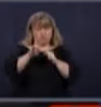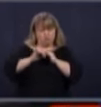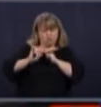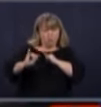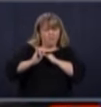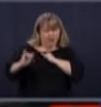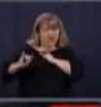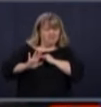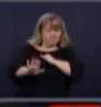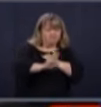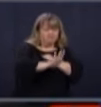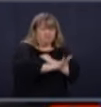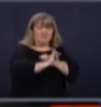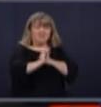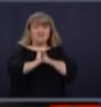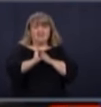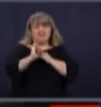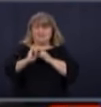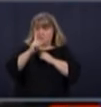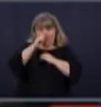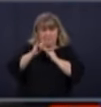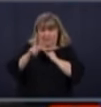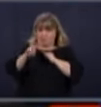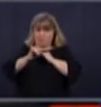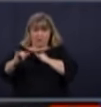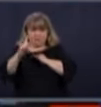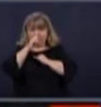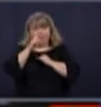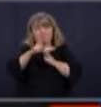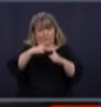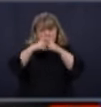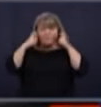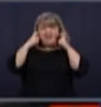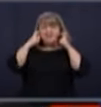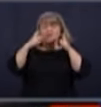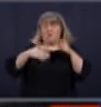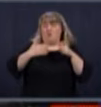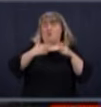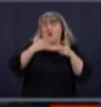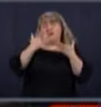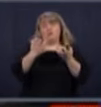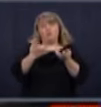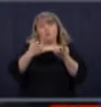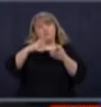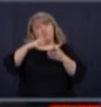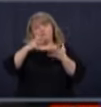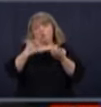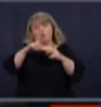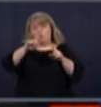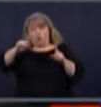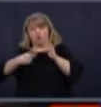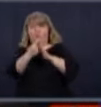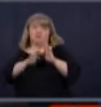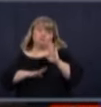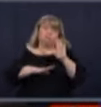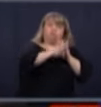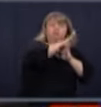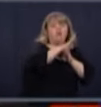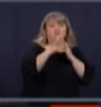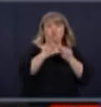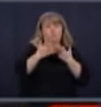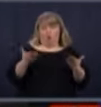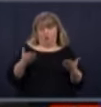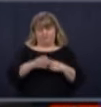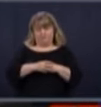quand ils ne pas capables si on veut que la propagation ne se relance pas. Donc, je pense que c'est